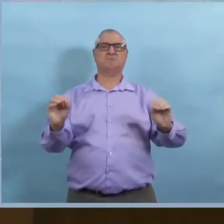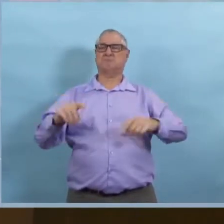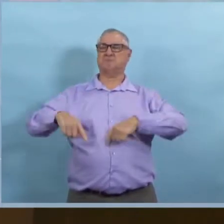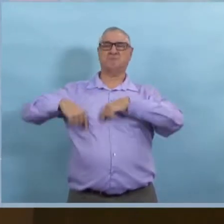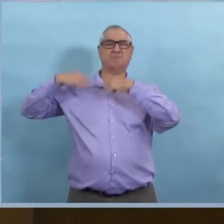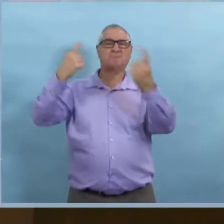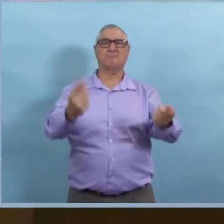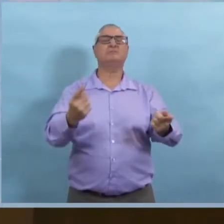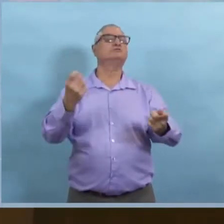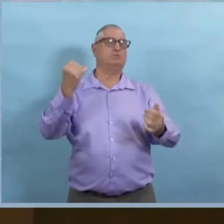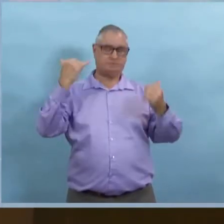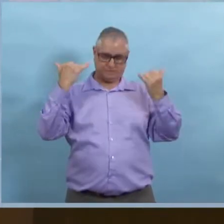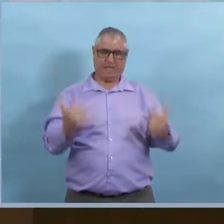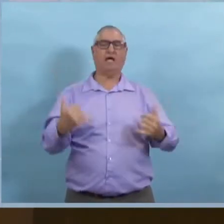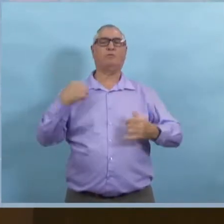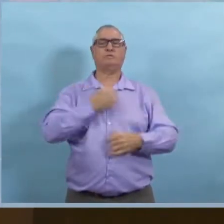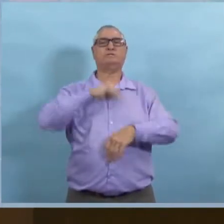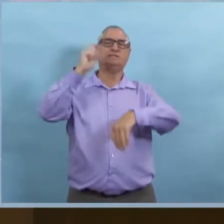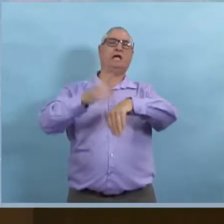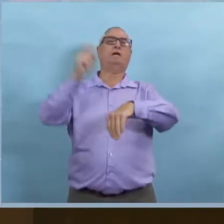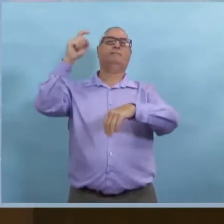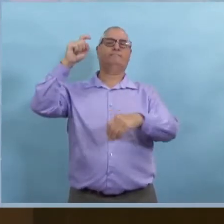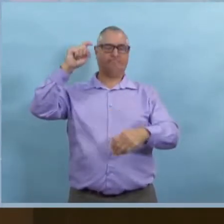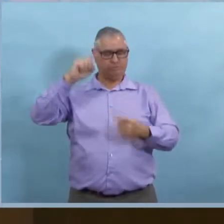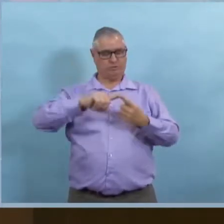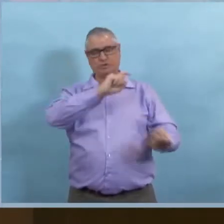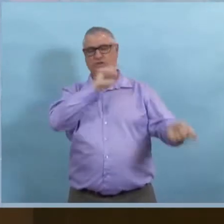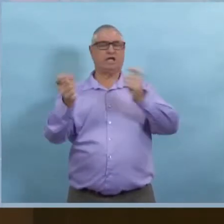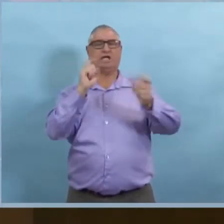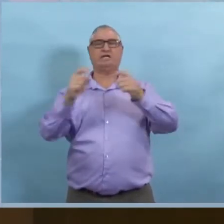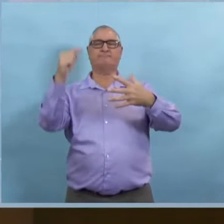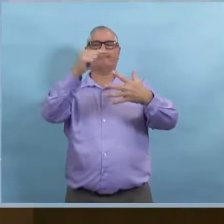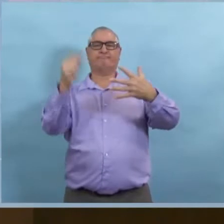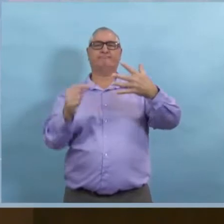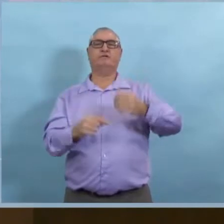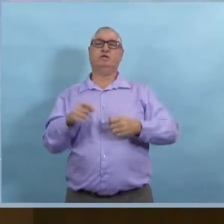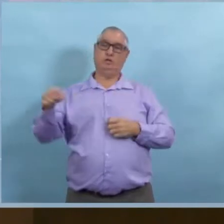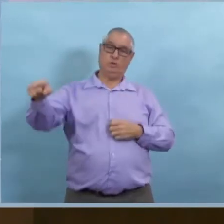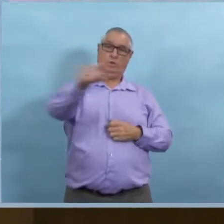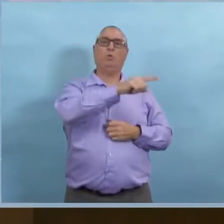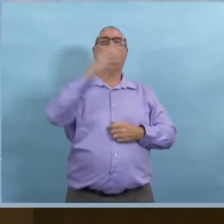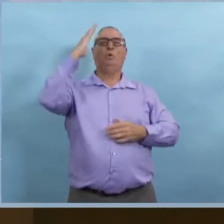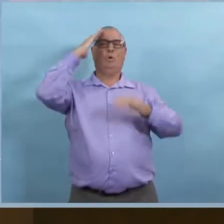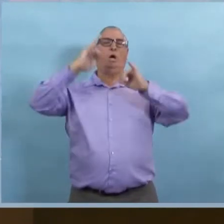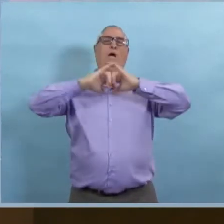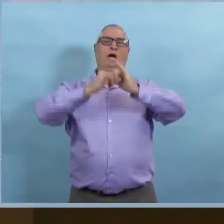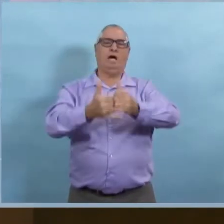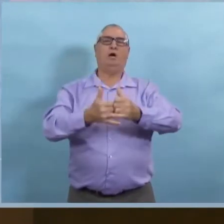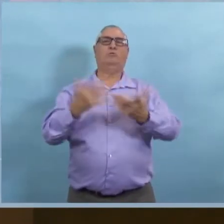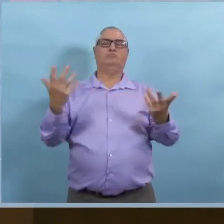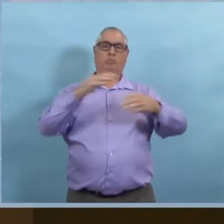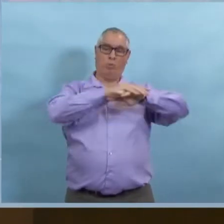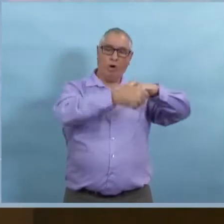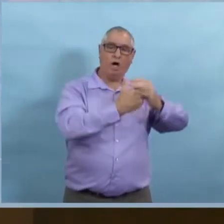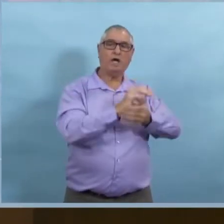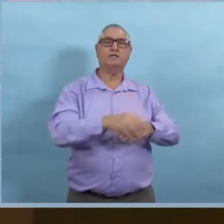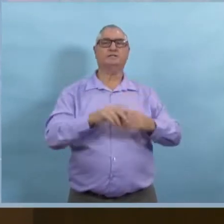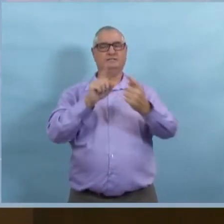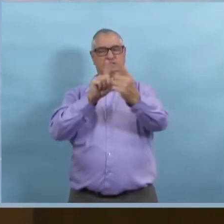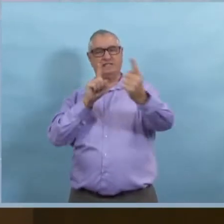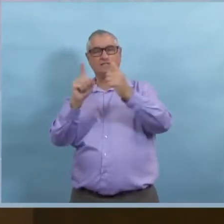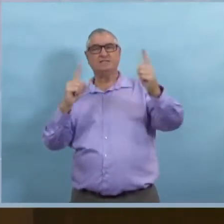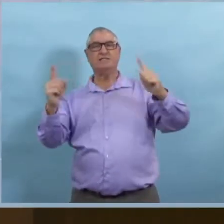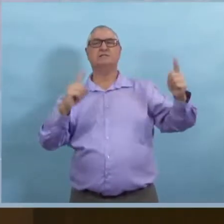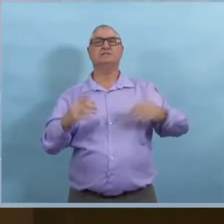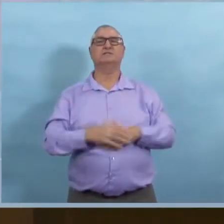On peut tous le faire tout de suite, aujourd'hui. Tous les Manitobains, dès aujourd'hui, peuvent se protéger, protéger les personnes autour d'eux. Et on le sait tous,